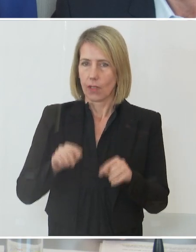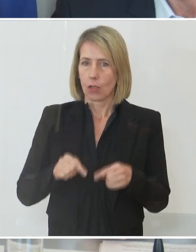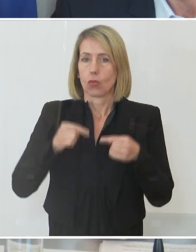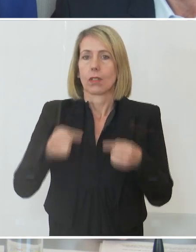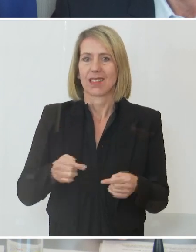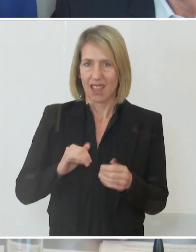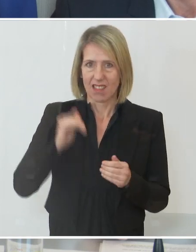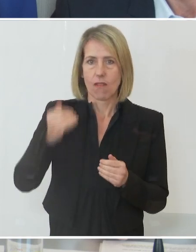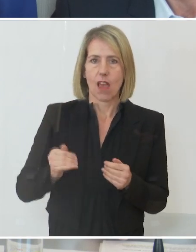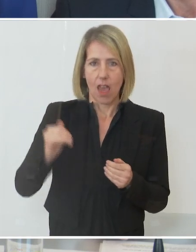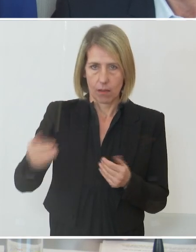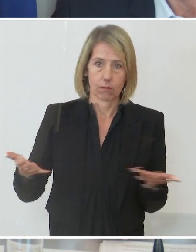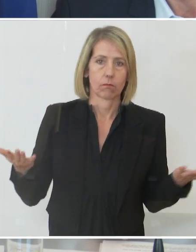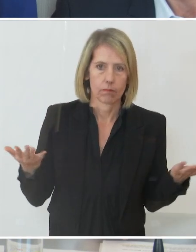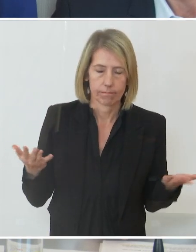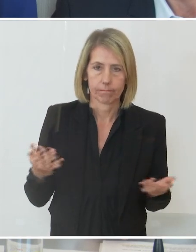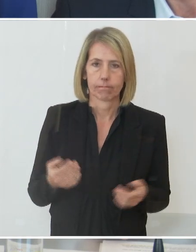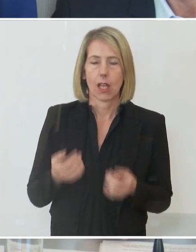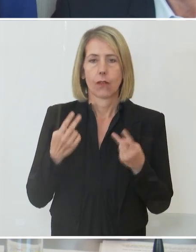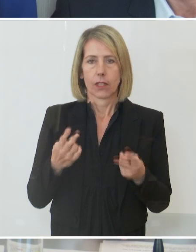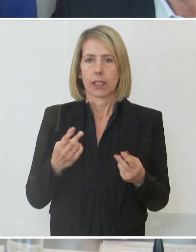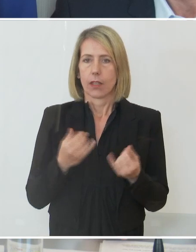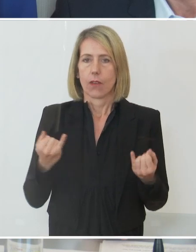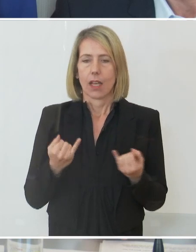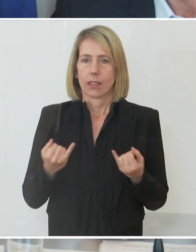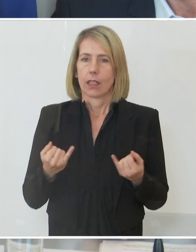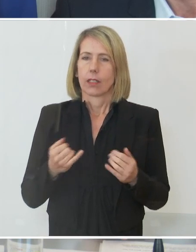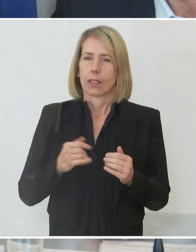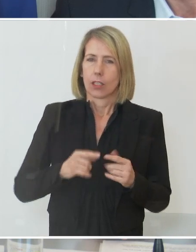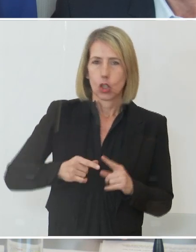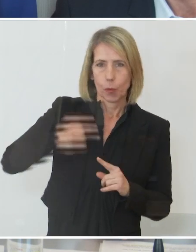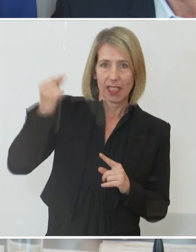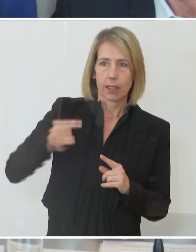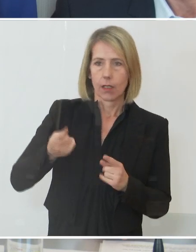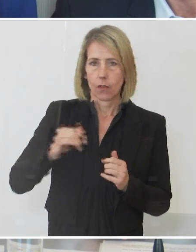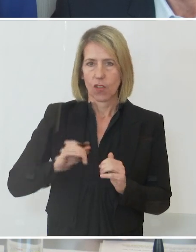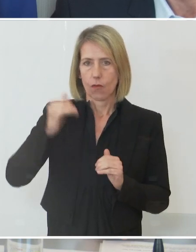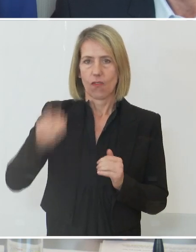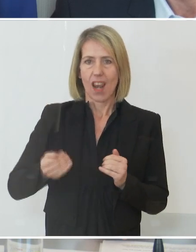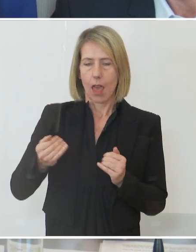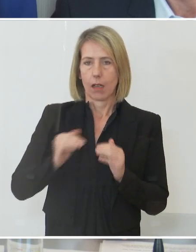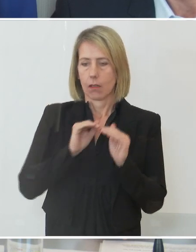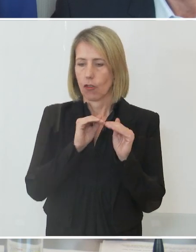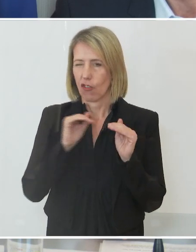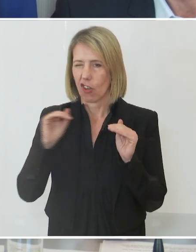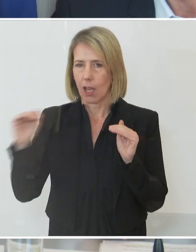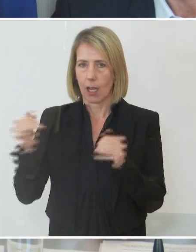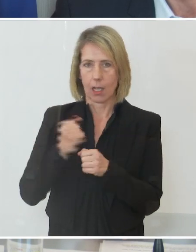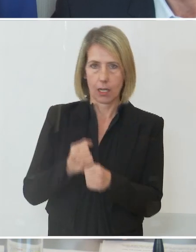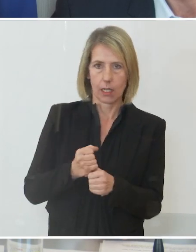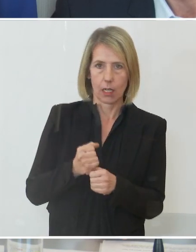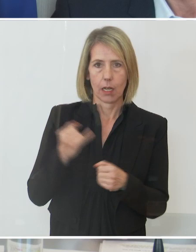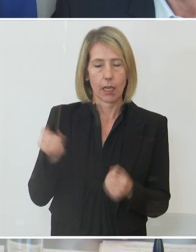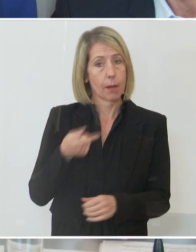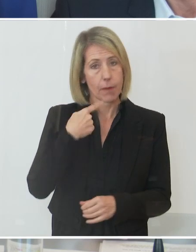Welle. Und das Wichtigste ist, den Peak abzuflachen. Denn unsere Herausforderung wird immer sein, die Sp